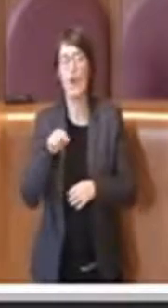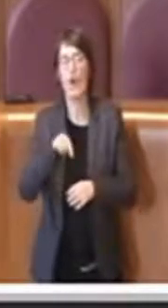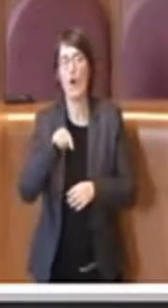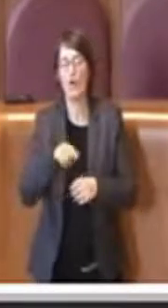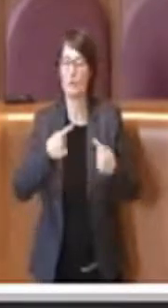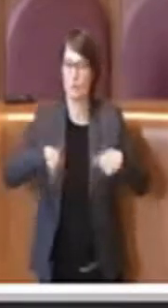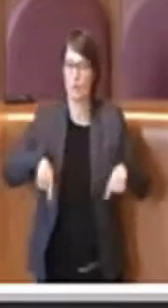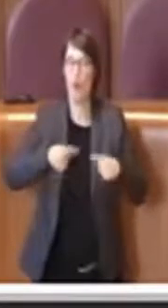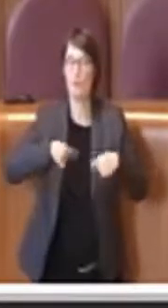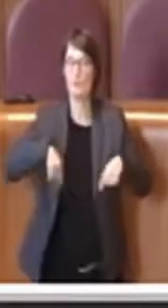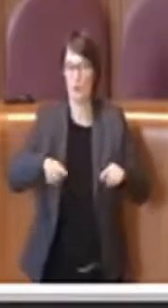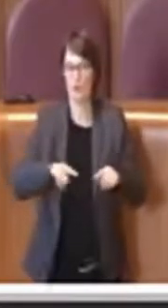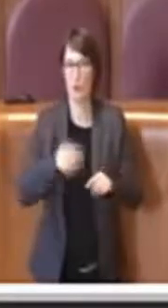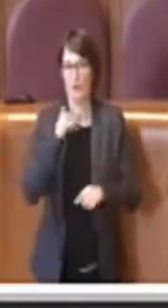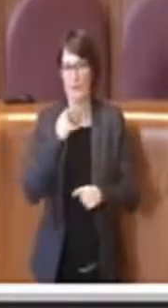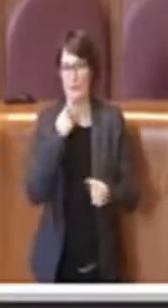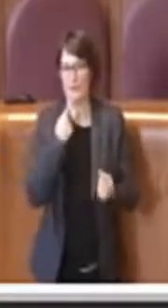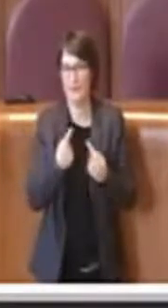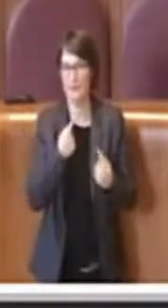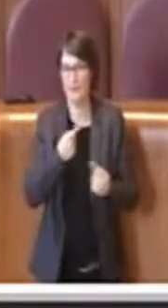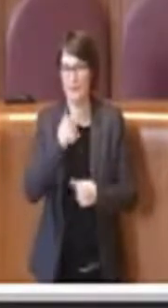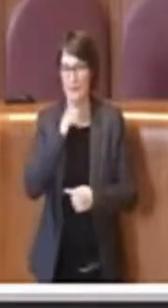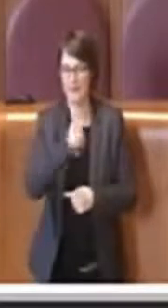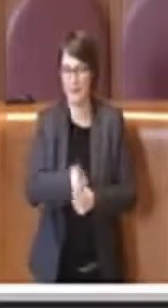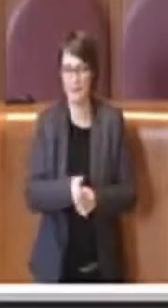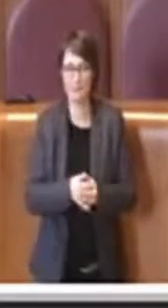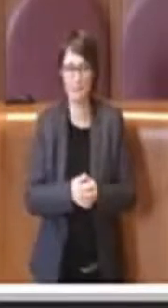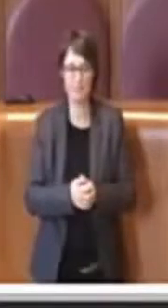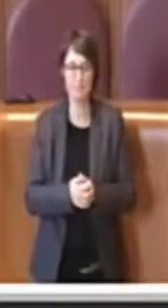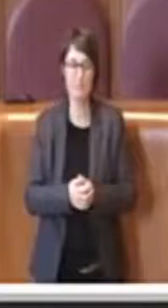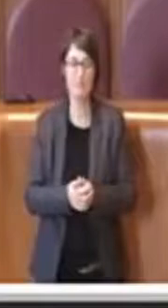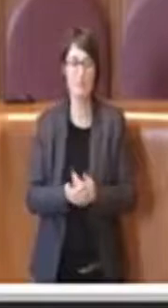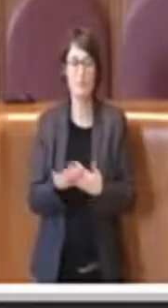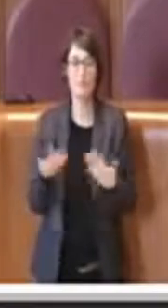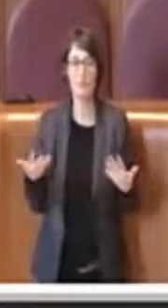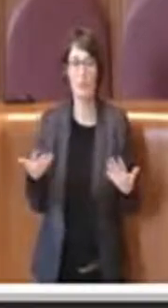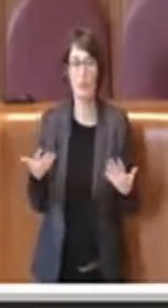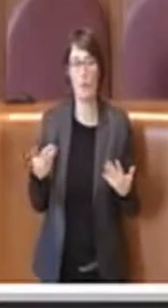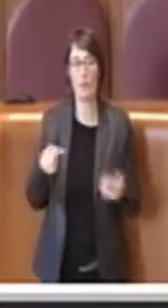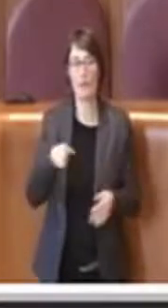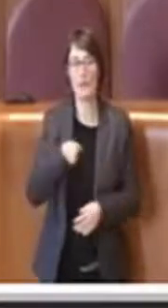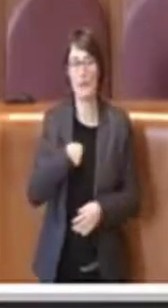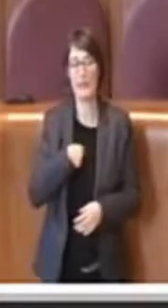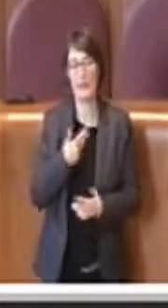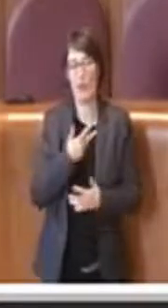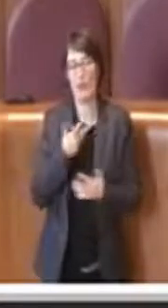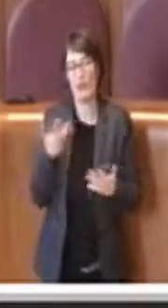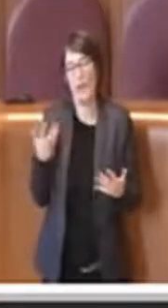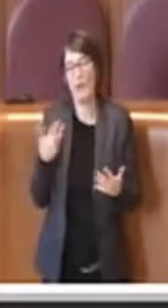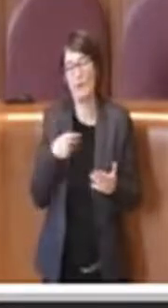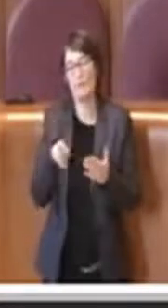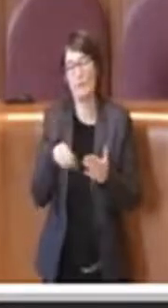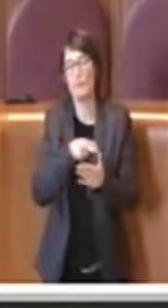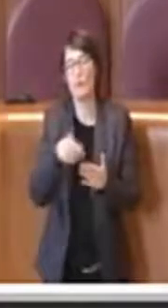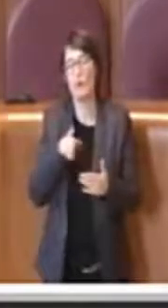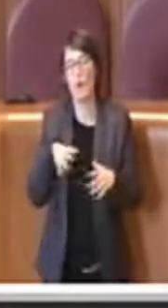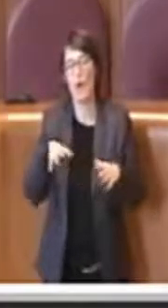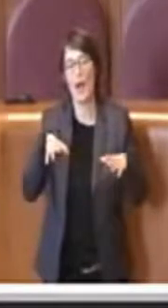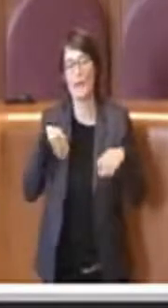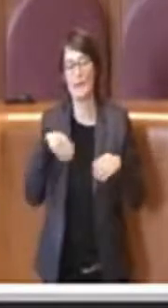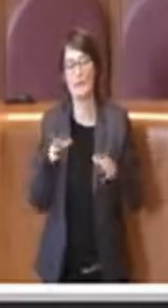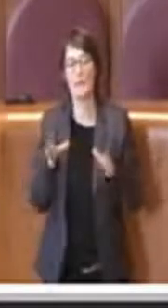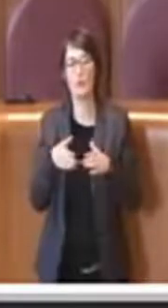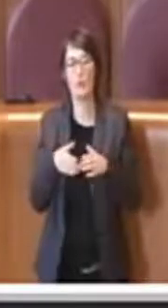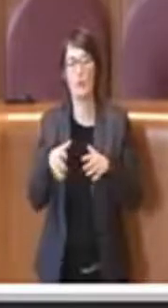commissioni. Quindi da questo punto di vista io esprimo il voto di astenzione per il gruppo del